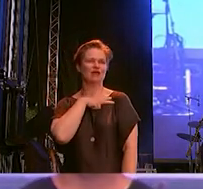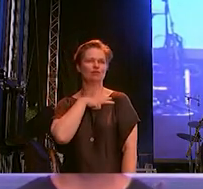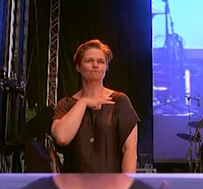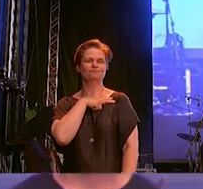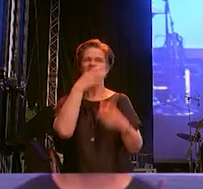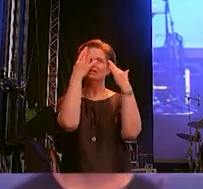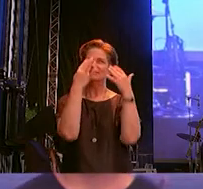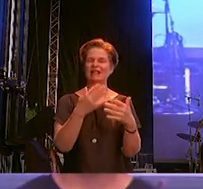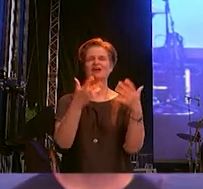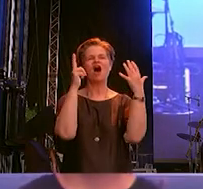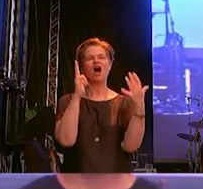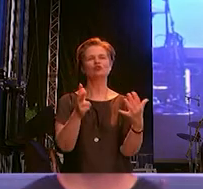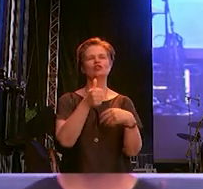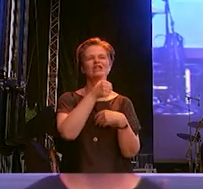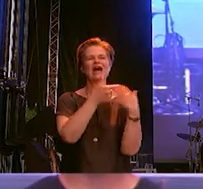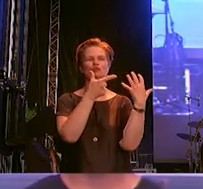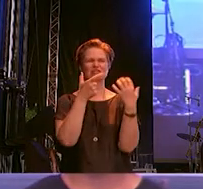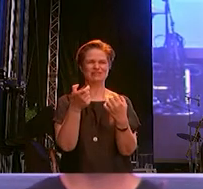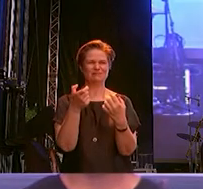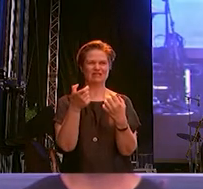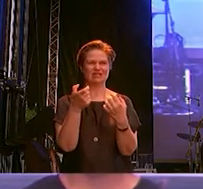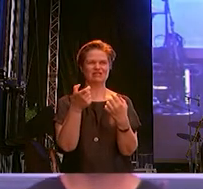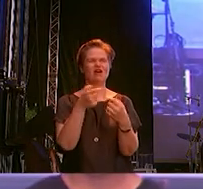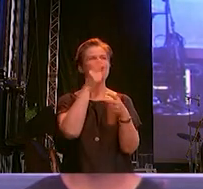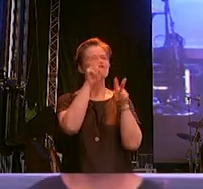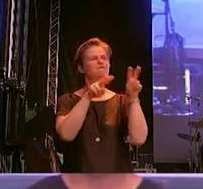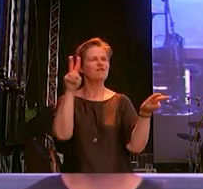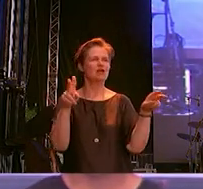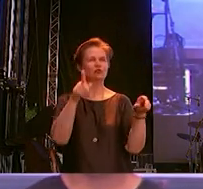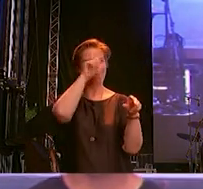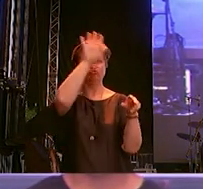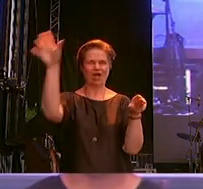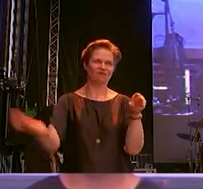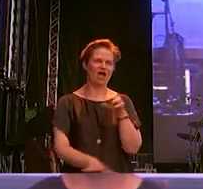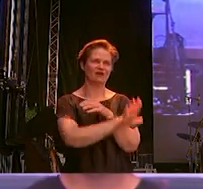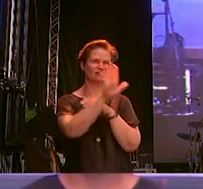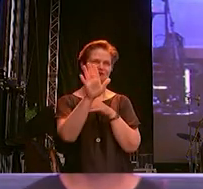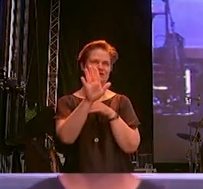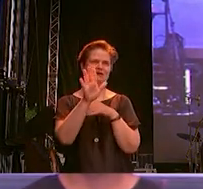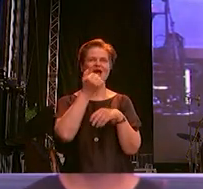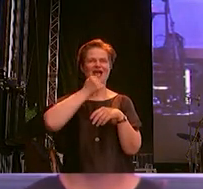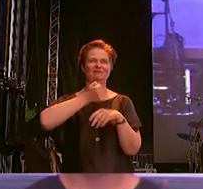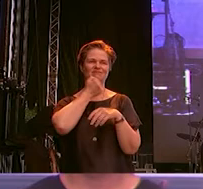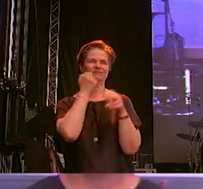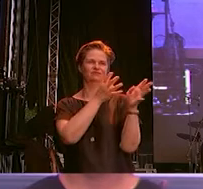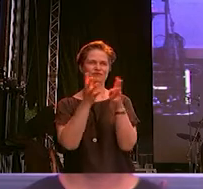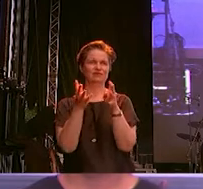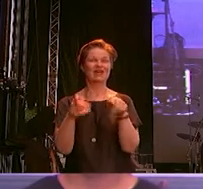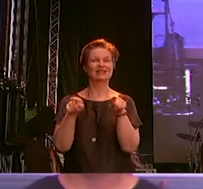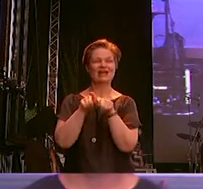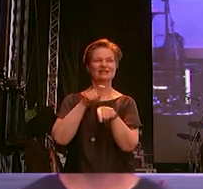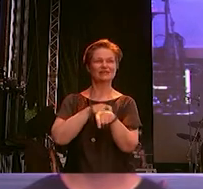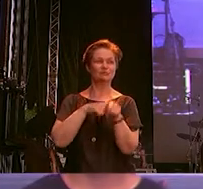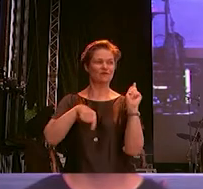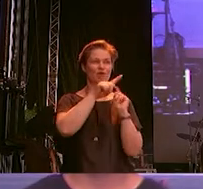871 Fälle rechter Gewalt für 2018 für die gesamte Bundesrepublik. Für den gleichen Zeitraum registrierten wir